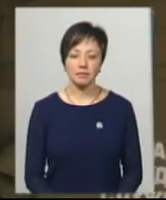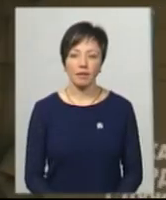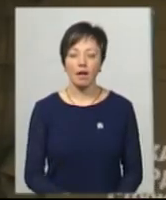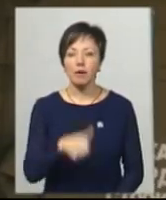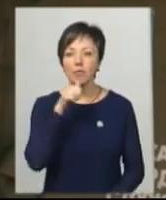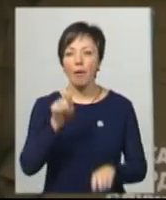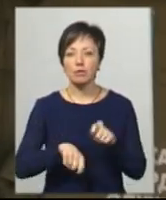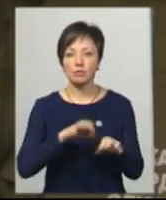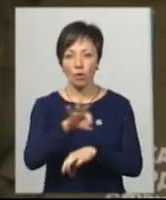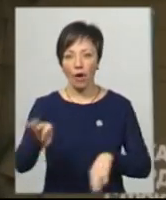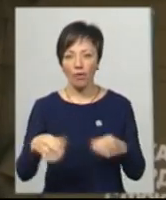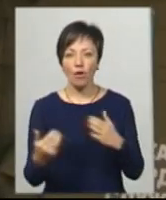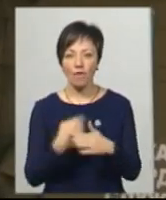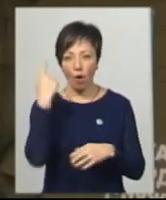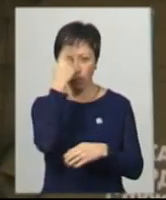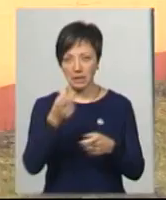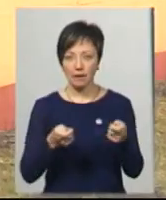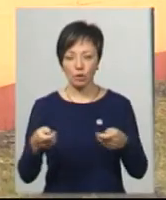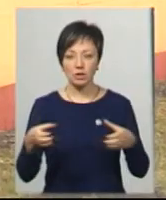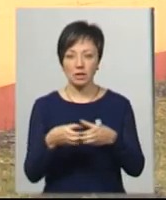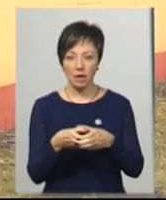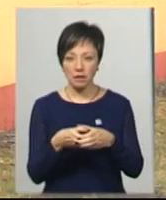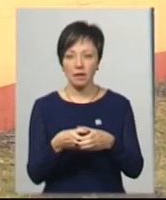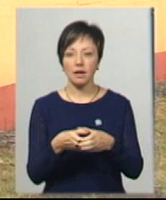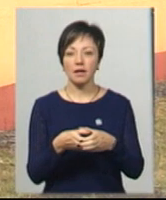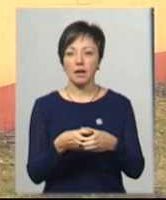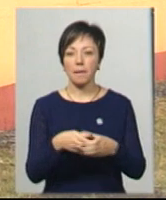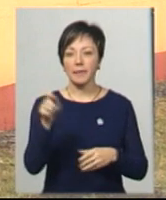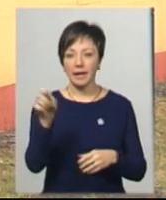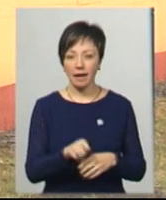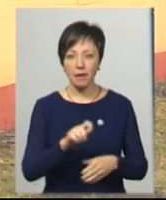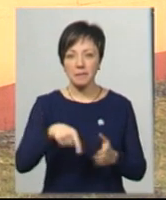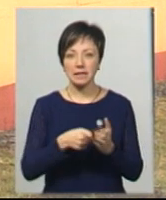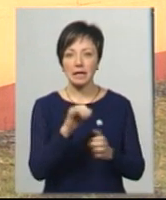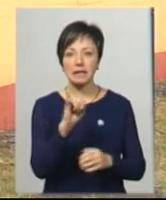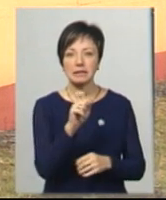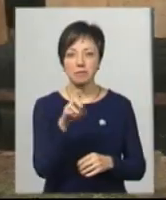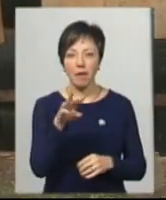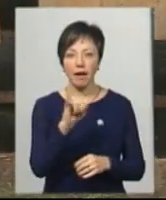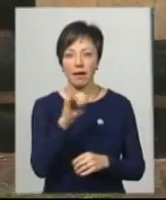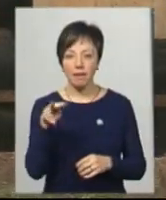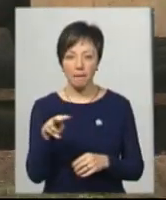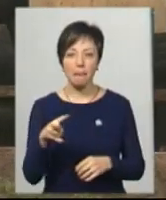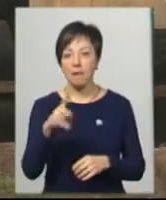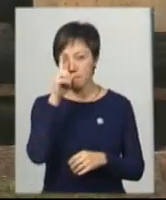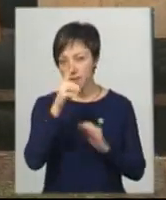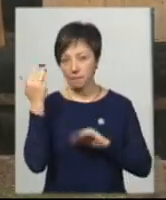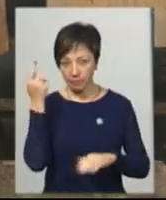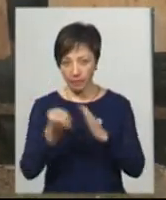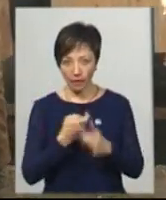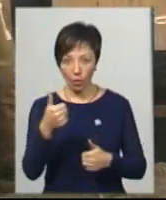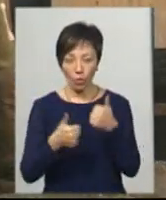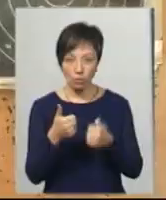Пілотного проєкту «Нове обличчя керівного складу» Даніс Дягіль з міста Ізмаїл. Каже, місяць тому дізнався про цей конкурс і одразу ж почав